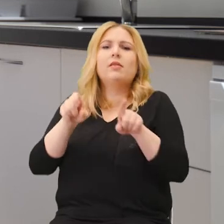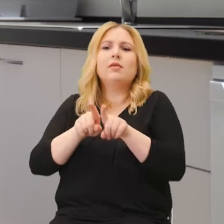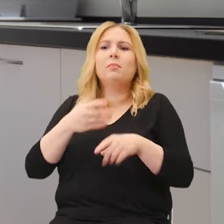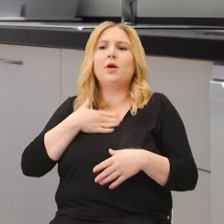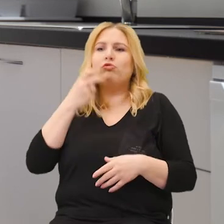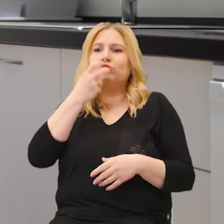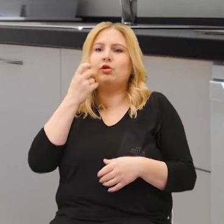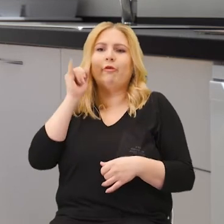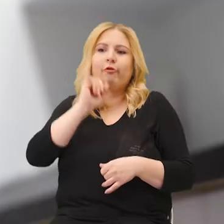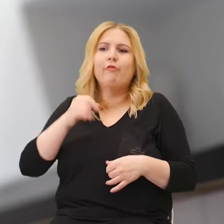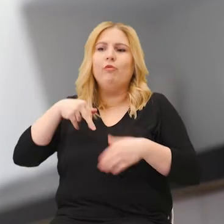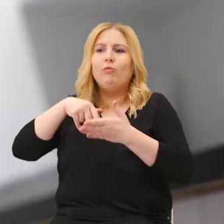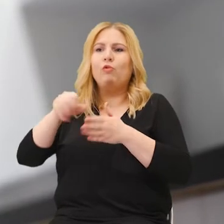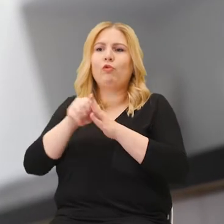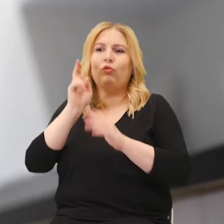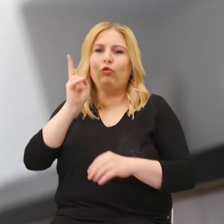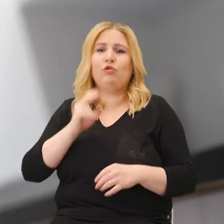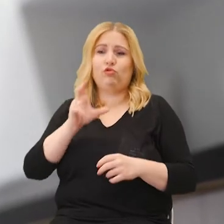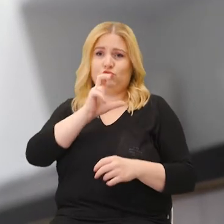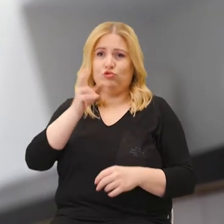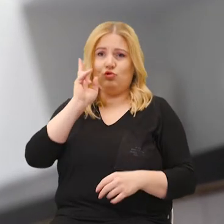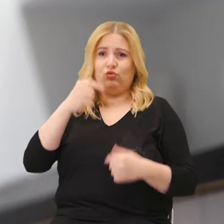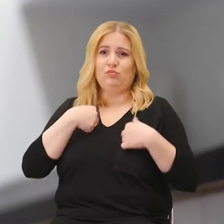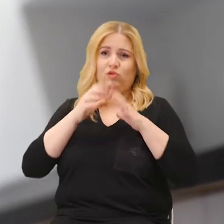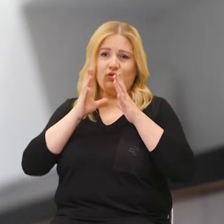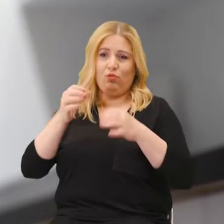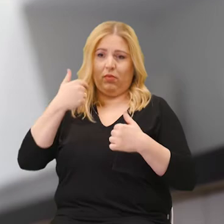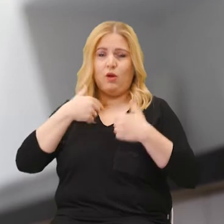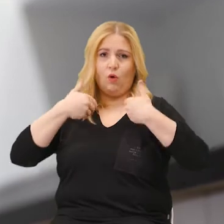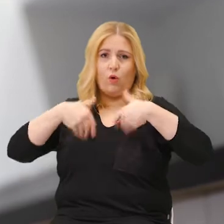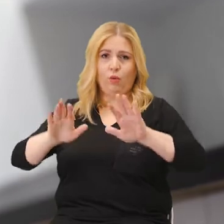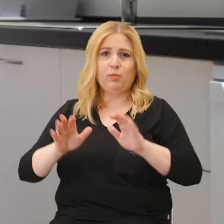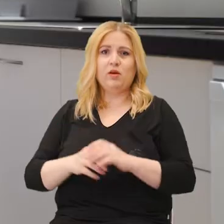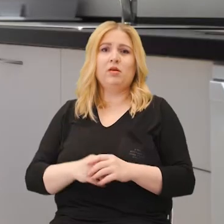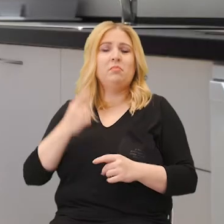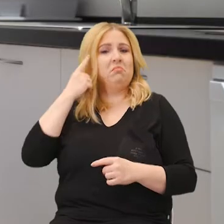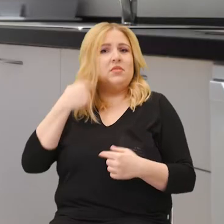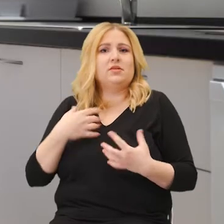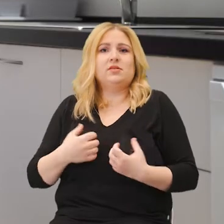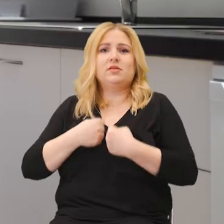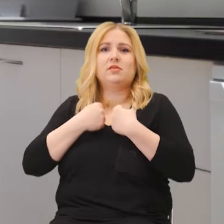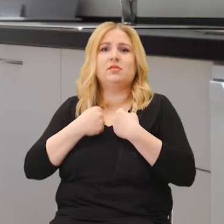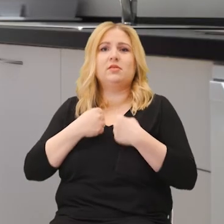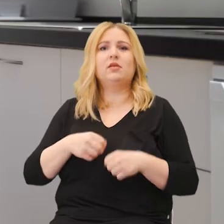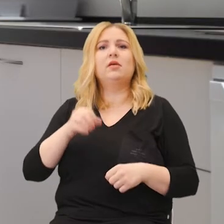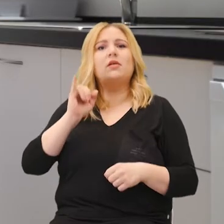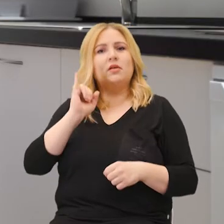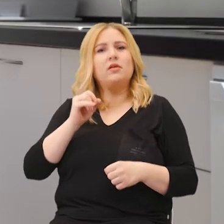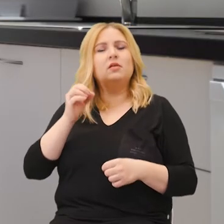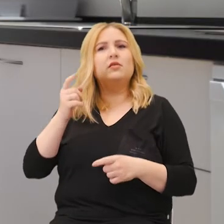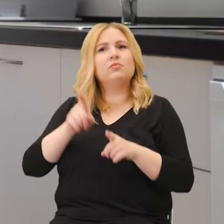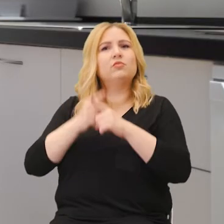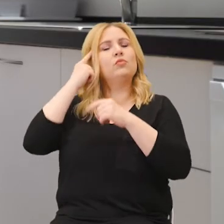ciekawą nowiną. Czyżby było we mnie coś odpychającego? Pomyślała ze strachem. I zwiewna wizja Klaudiusza